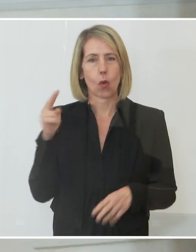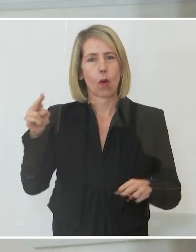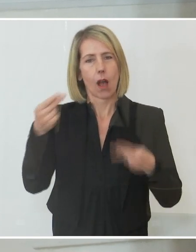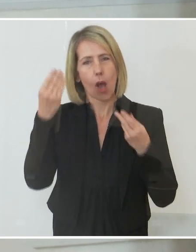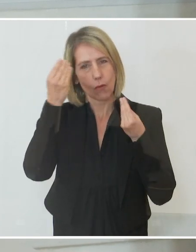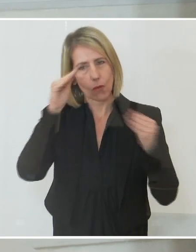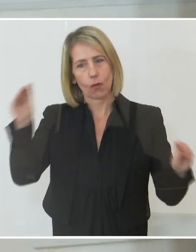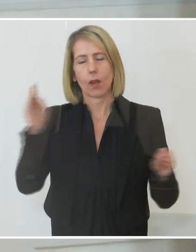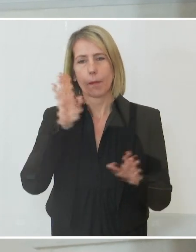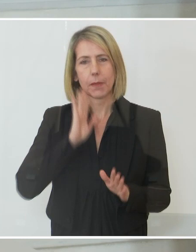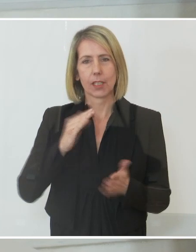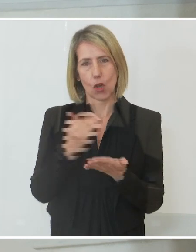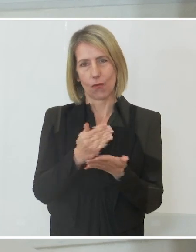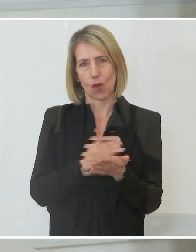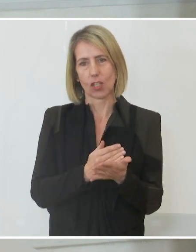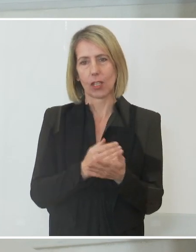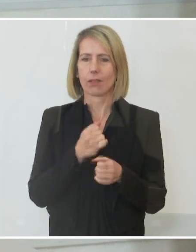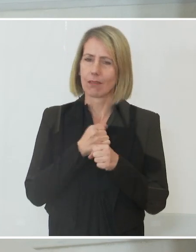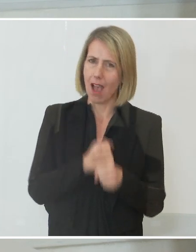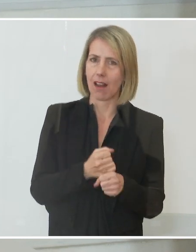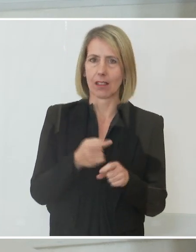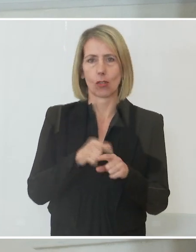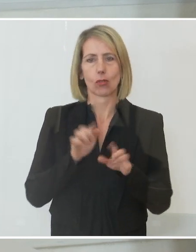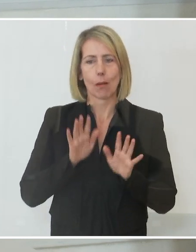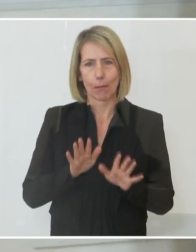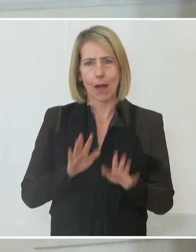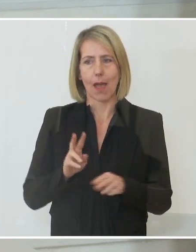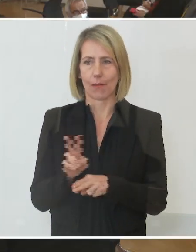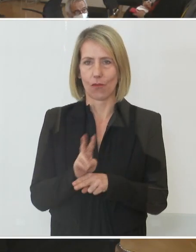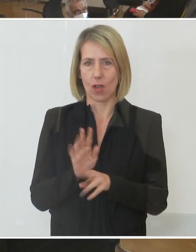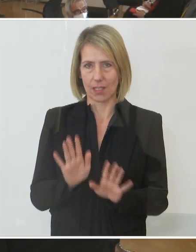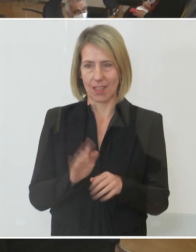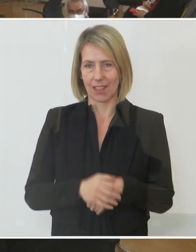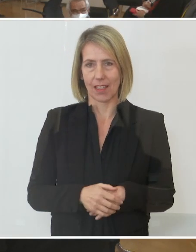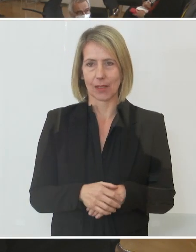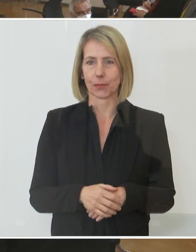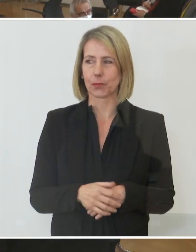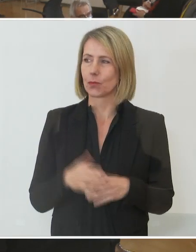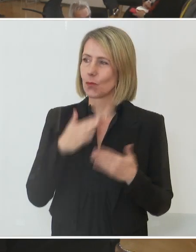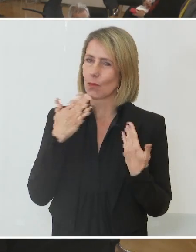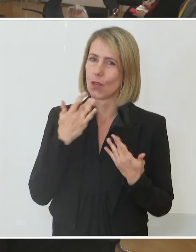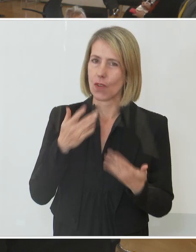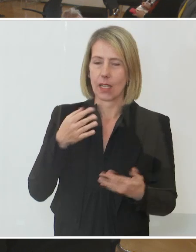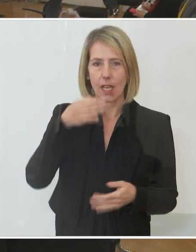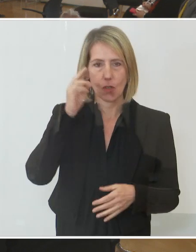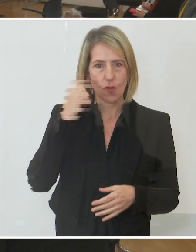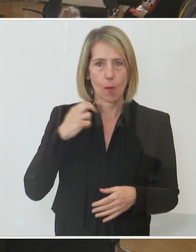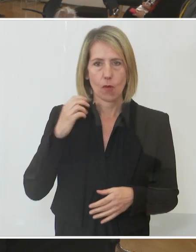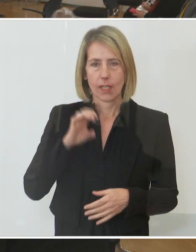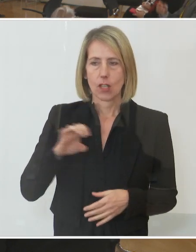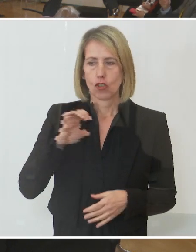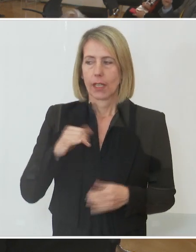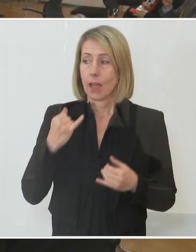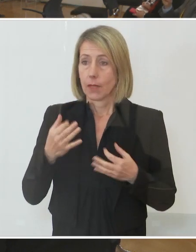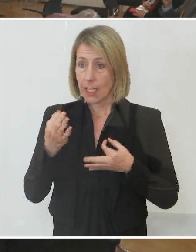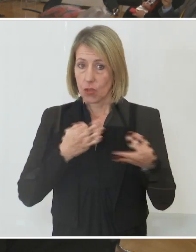die Vorschriften und bleiben Sie vorsichtig. Danke. Vielen Dank, Frau Prof. Schernhammer. Wir kommen zu Ihren Fragen.